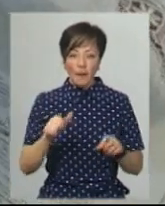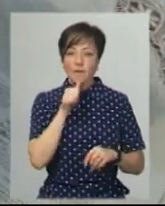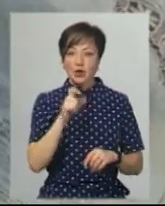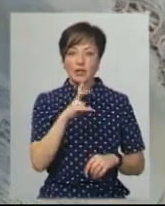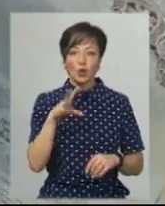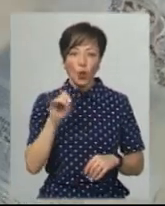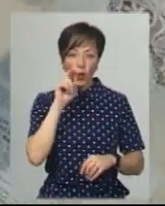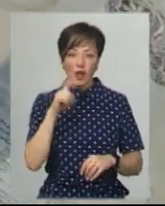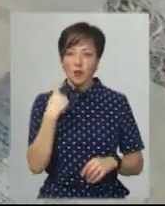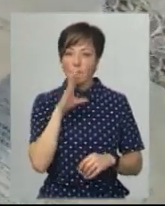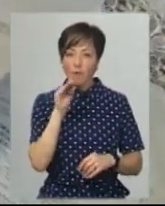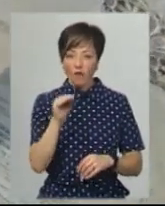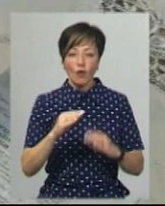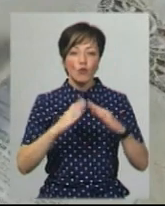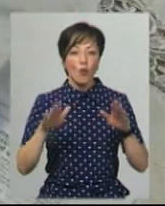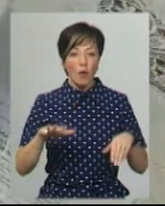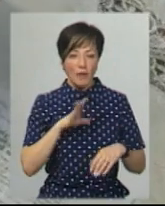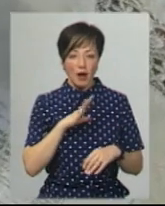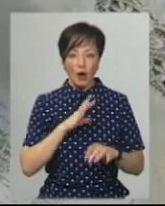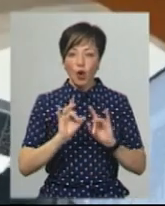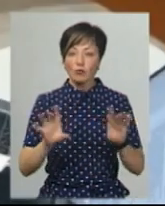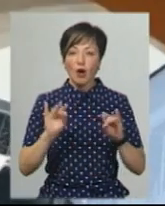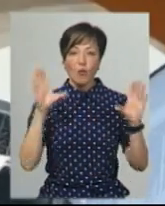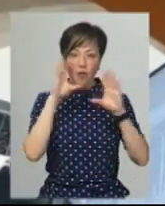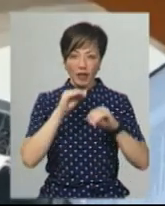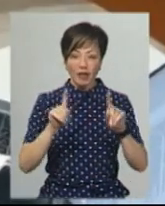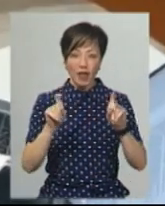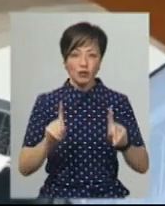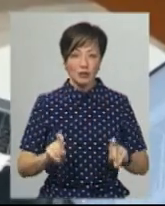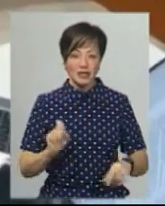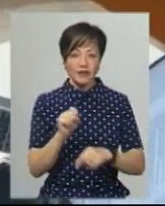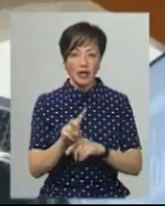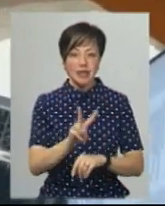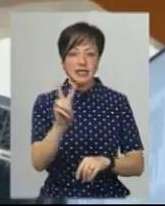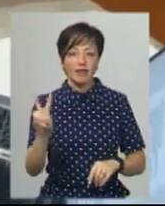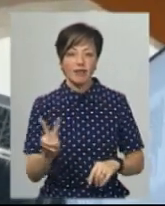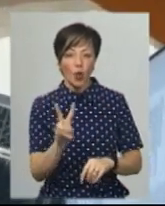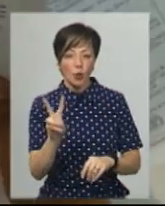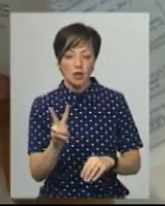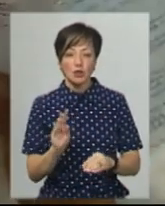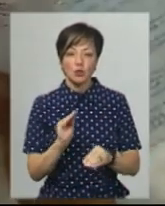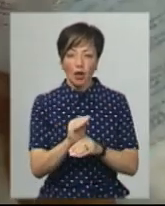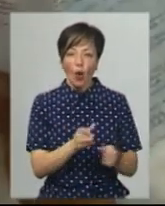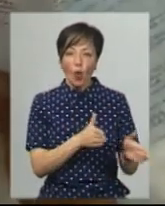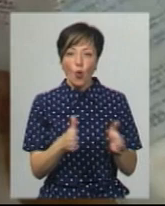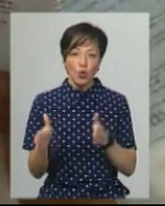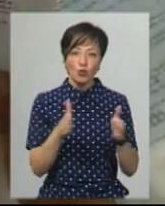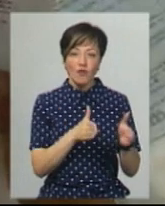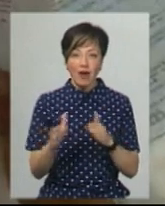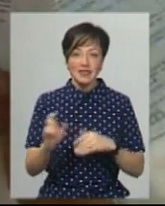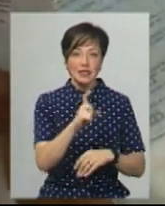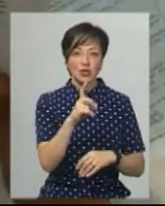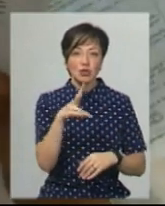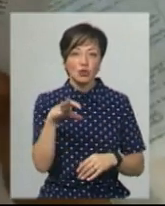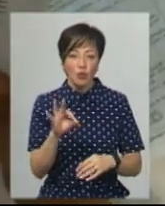ЗНО з української мови складав вдома. Хлопець, розповідає, впорався з тестовими завданнями за дві години. Денис додає, готувався до зовнішнього незалежного